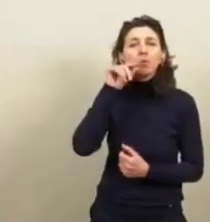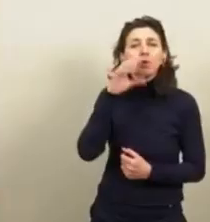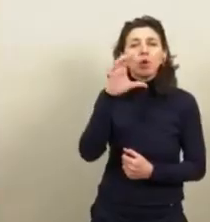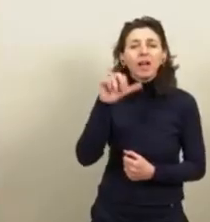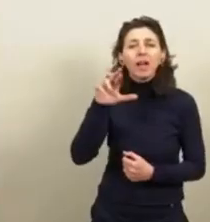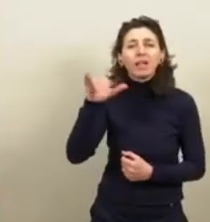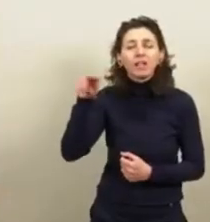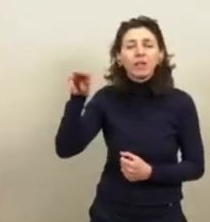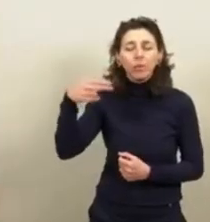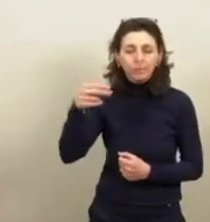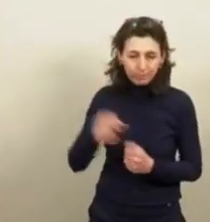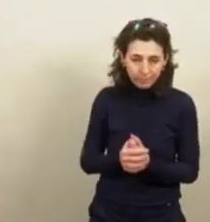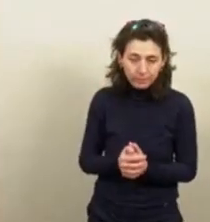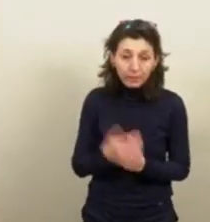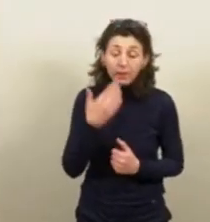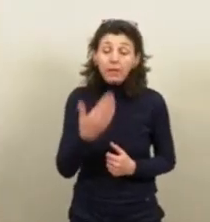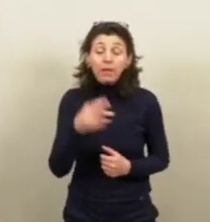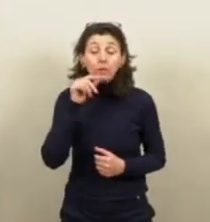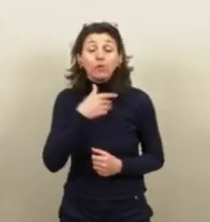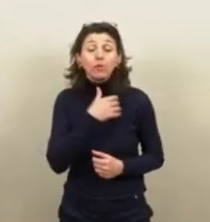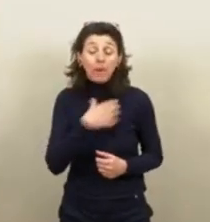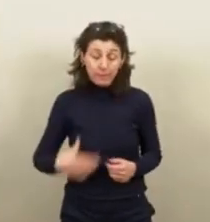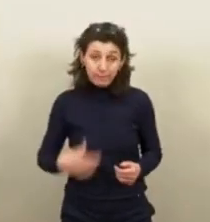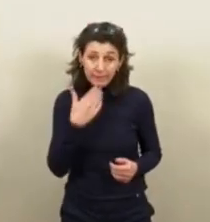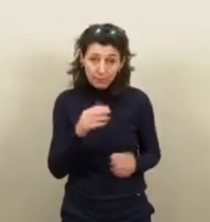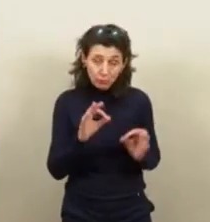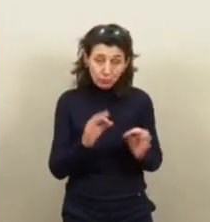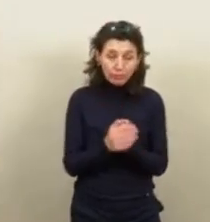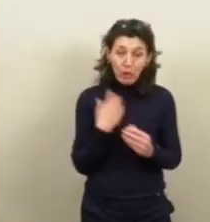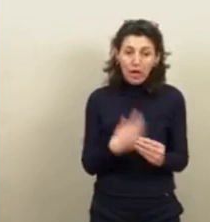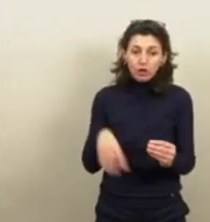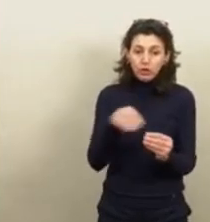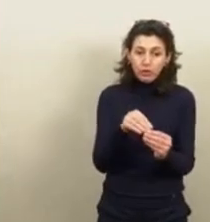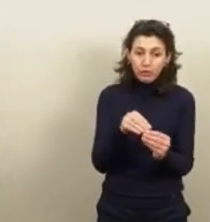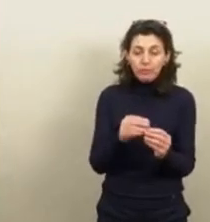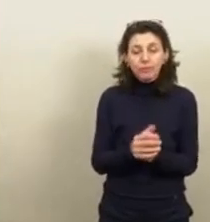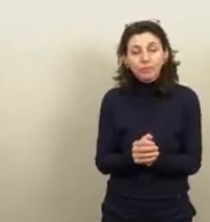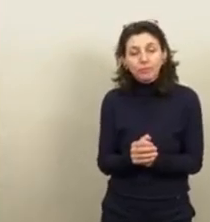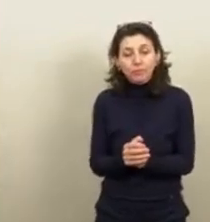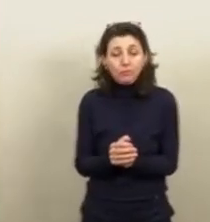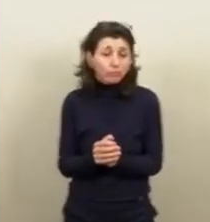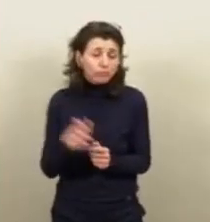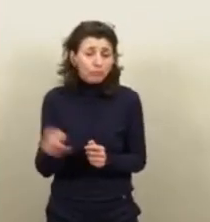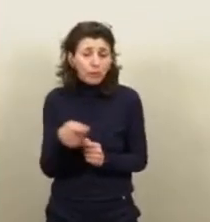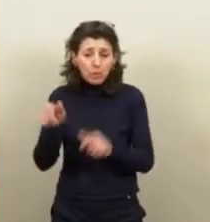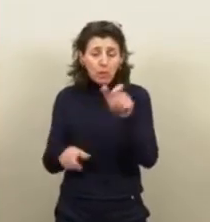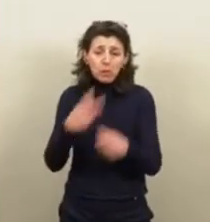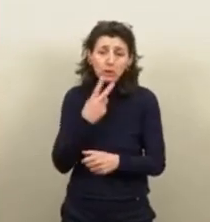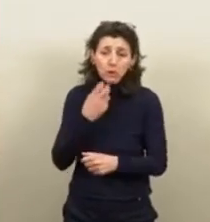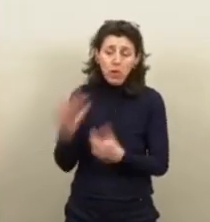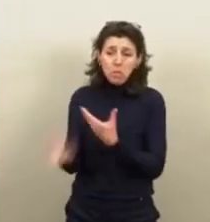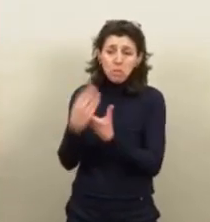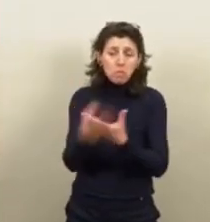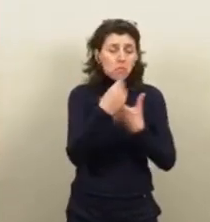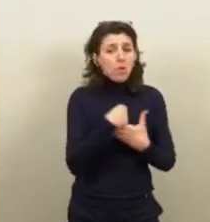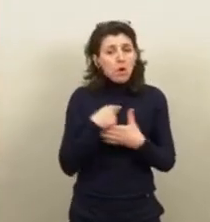Oui, merci. Merci, monsieur le maire. Alors, effectivement, j'ajouterai comme tout le monde qu'effectivement, la contribution des citoyens au débat est toujours un